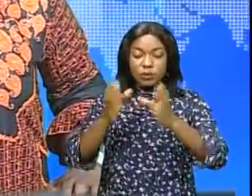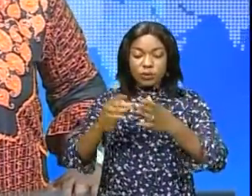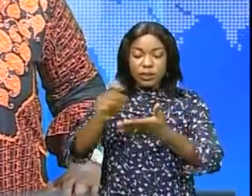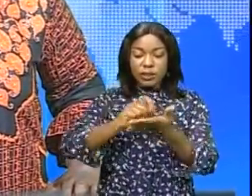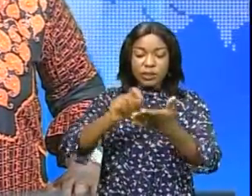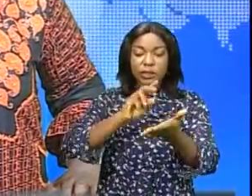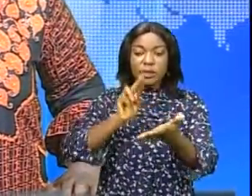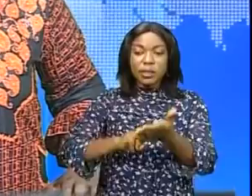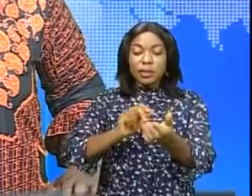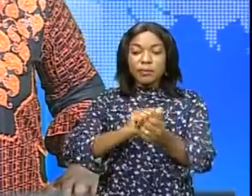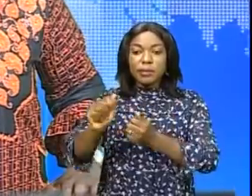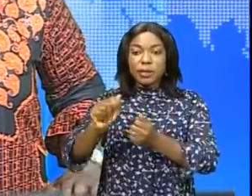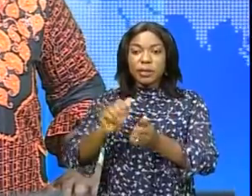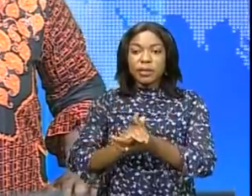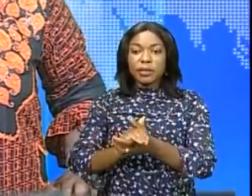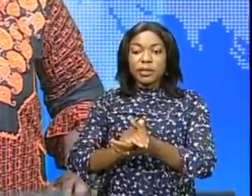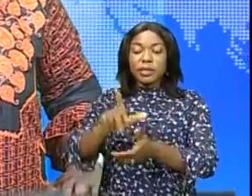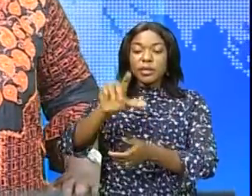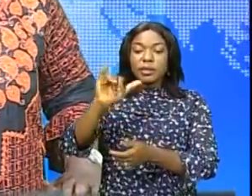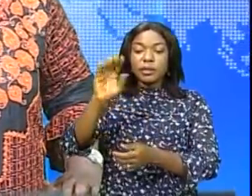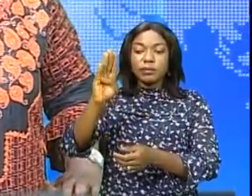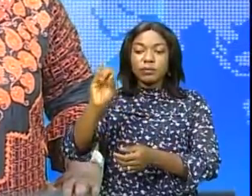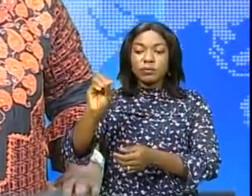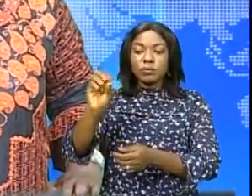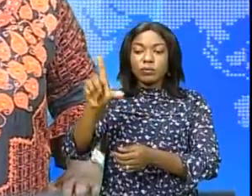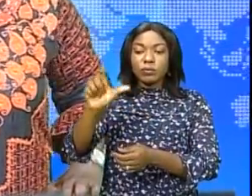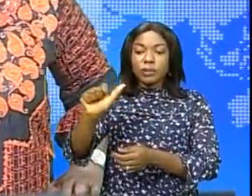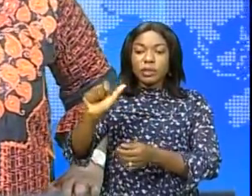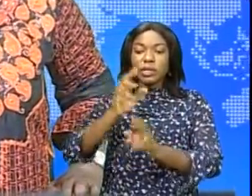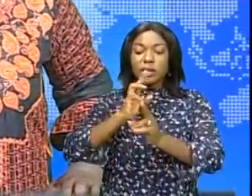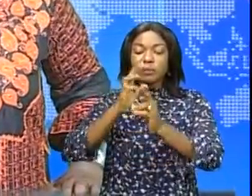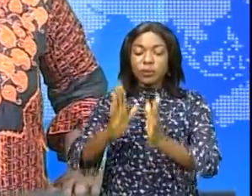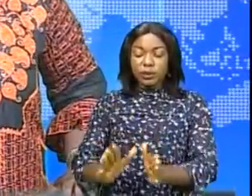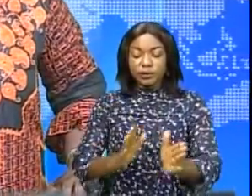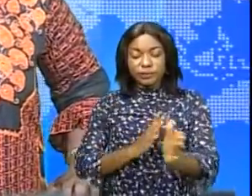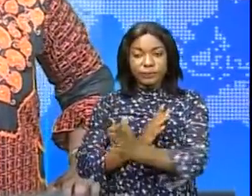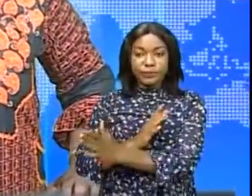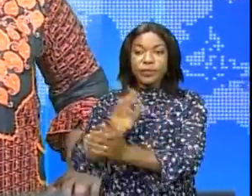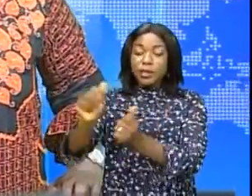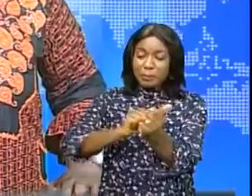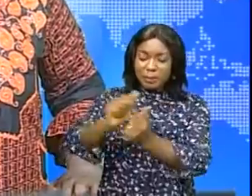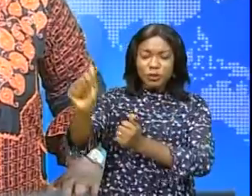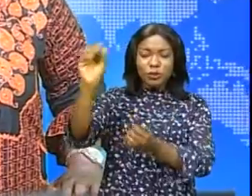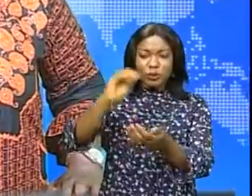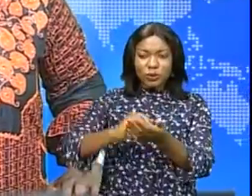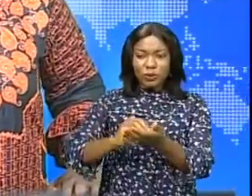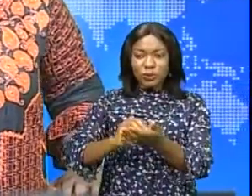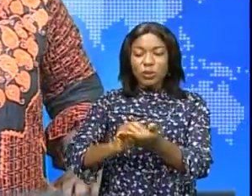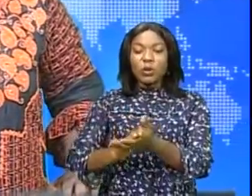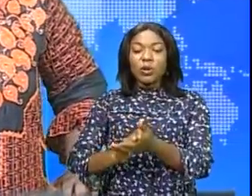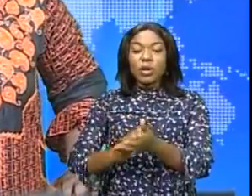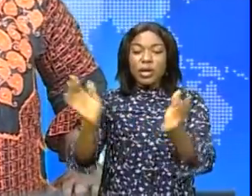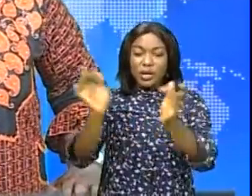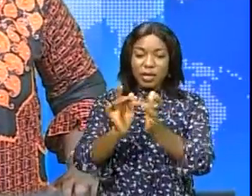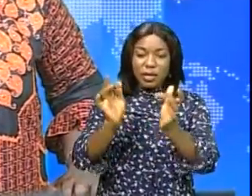signé par l'Embi Liboula, rapporteur. Passons à ce tête-à-tête entre le